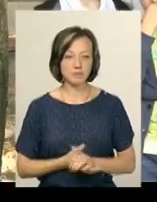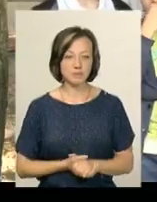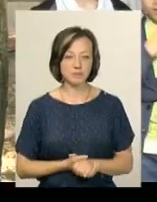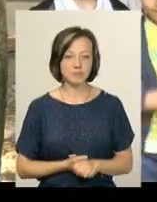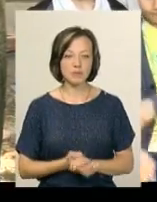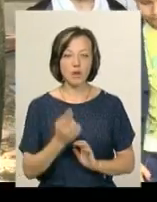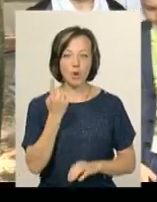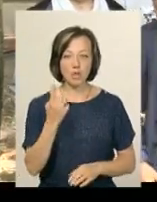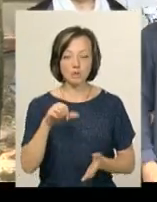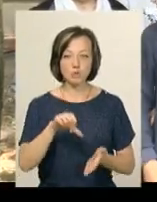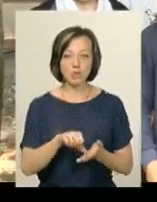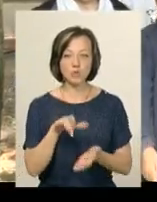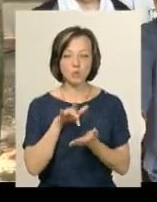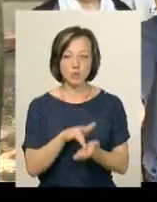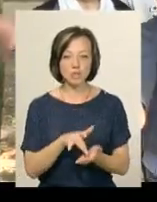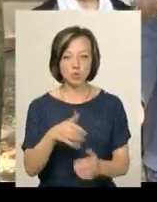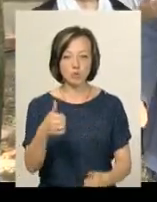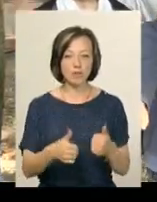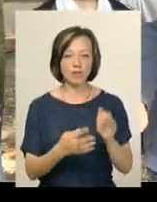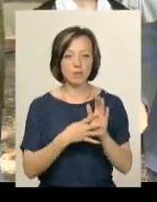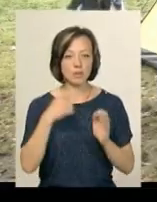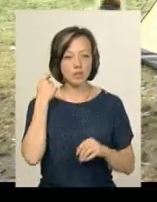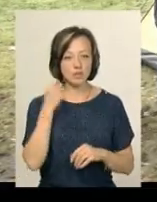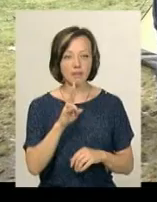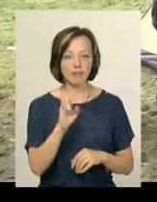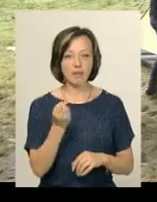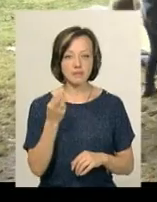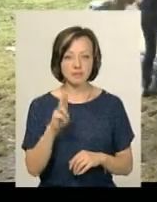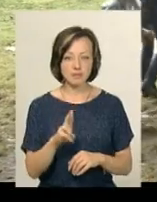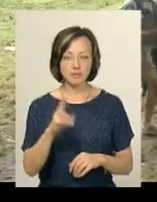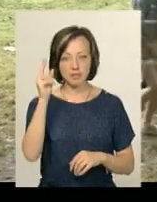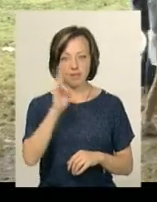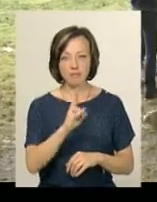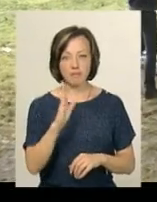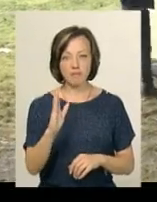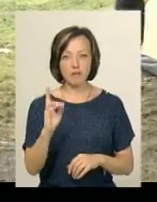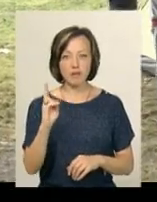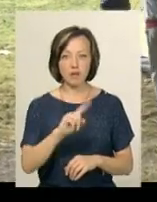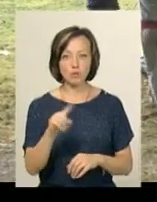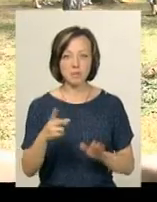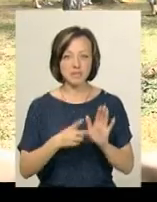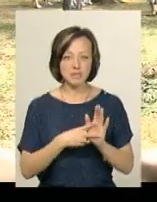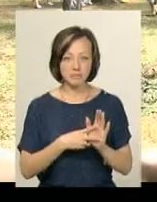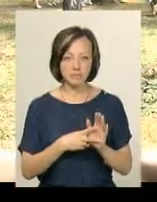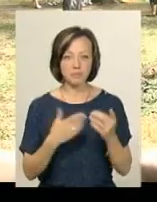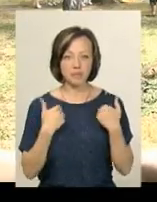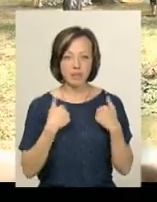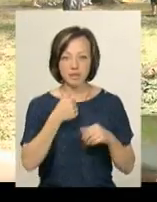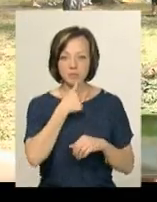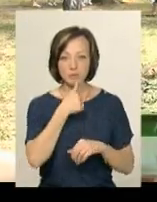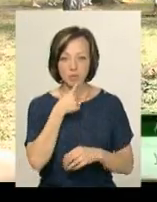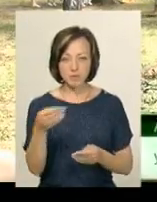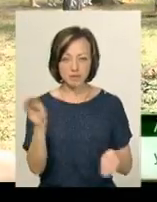Одна з учасниць туристичного квесту – 9-річна Анастасія Каплун з навчально-виховного комплексу номер 7. Я спробувала